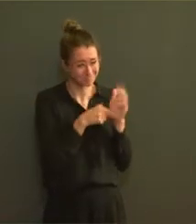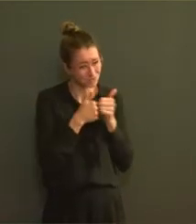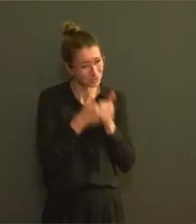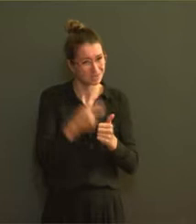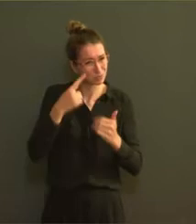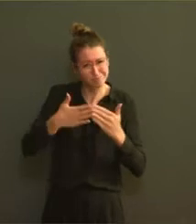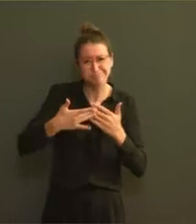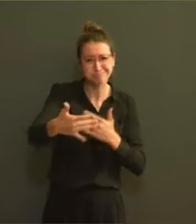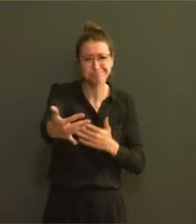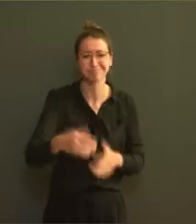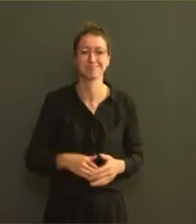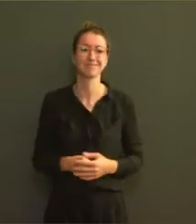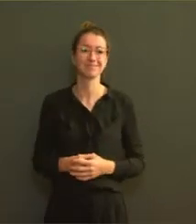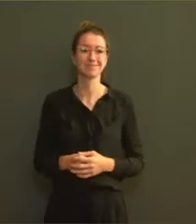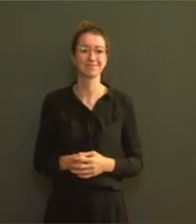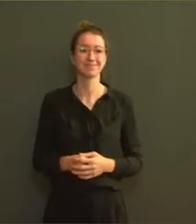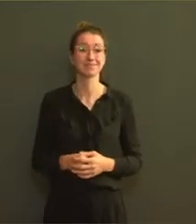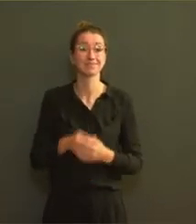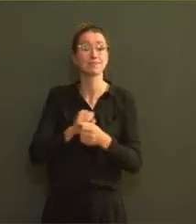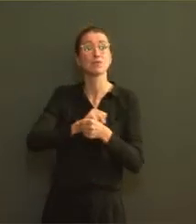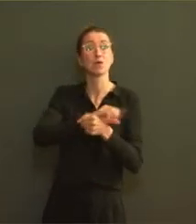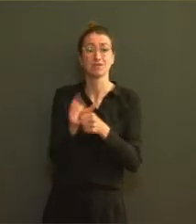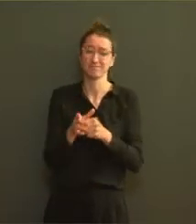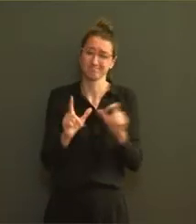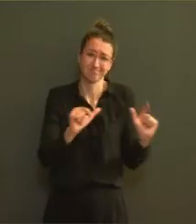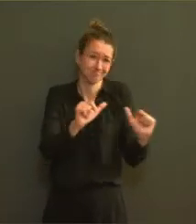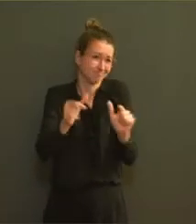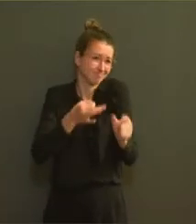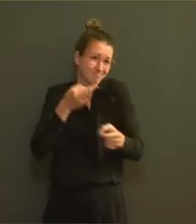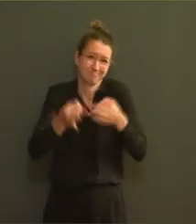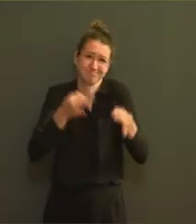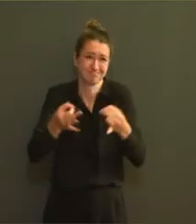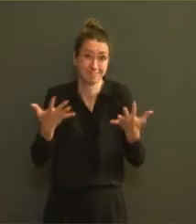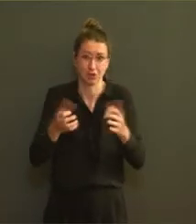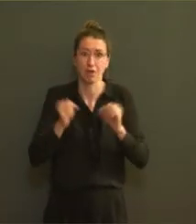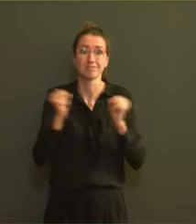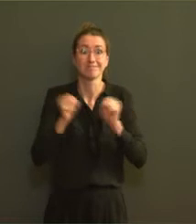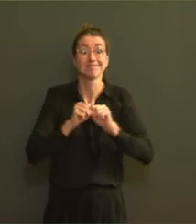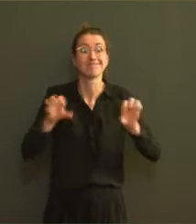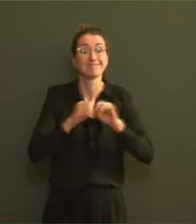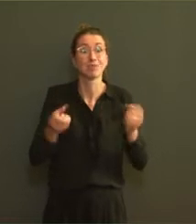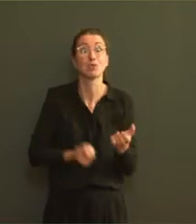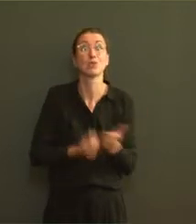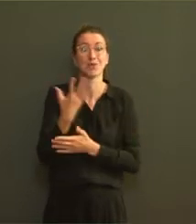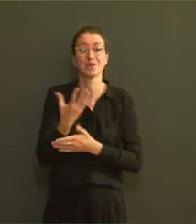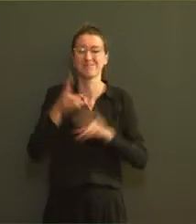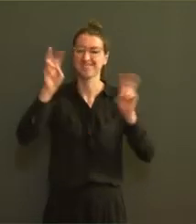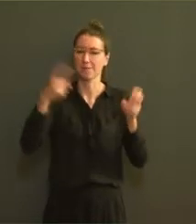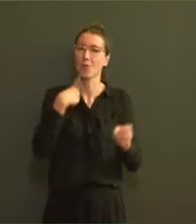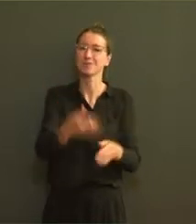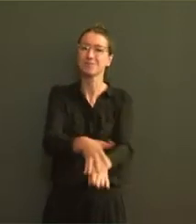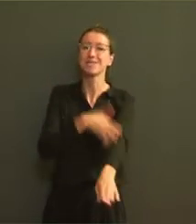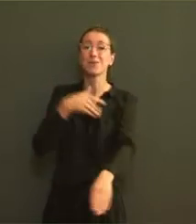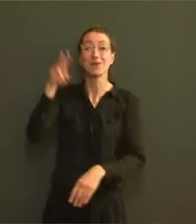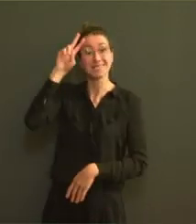dans notre société. Aujourd'hui, avec la campagne 11millionsderaisons.be, nous voulons encourager plus encore tous les Belges à respecter les six